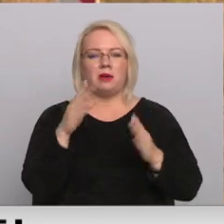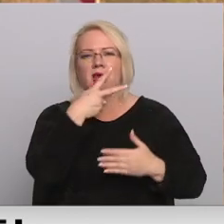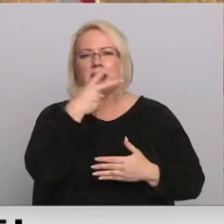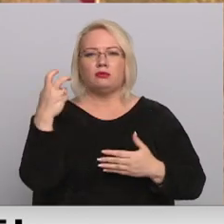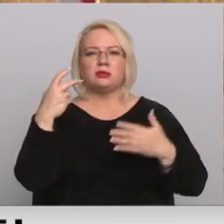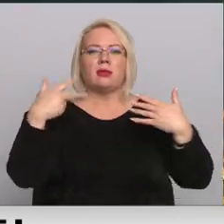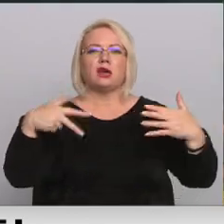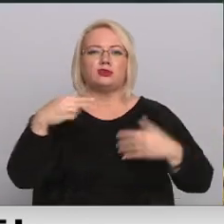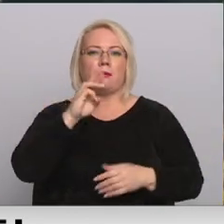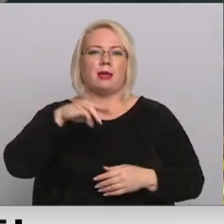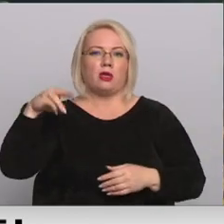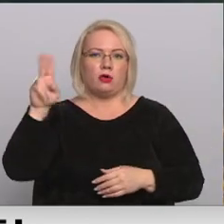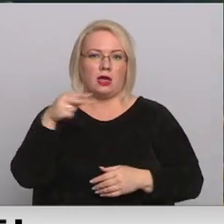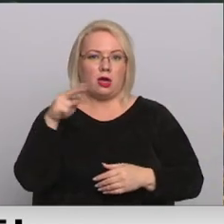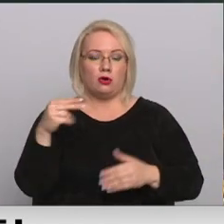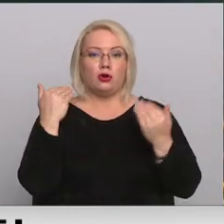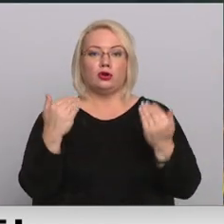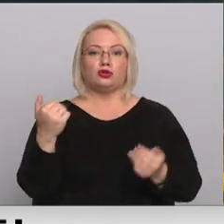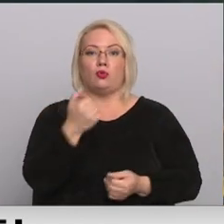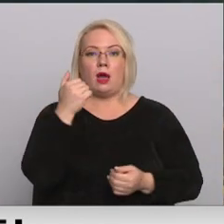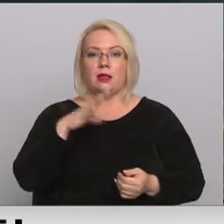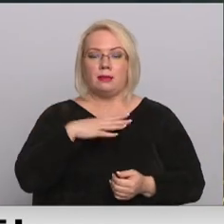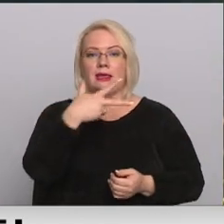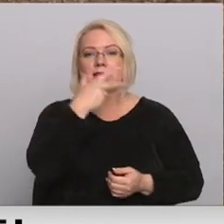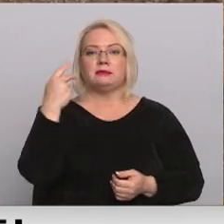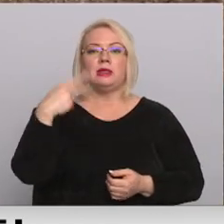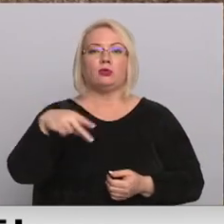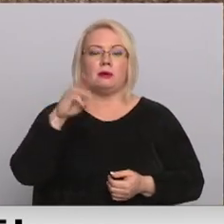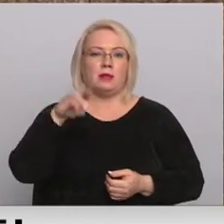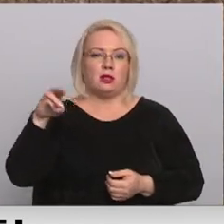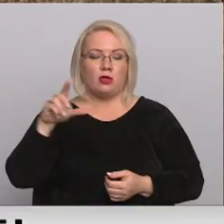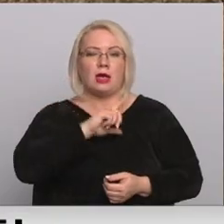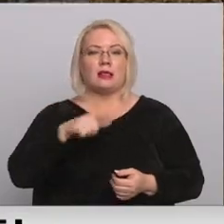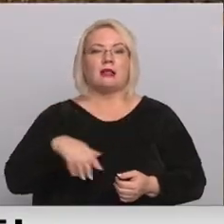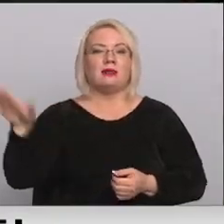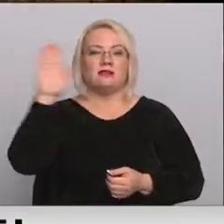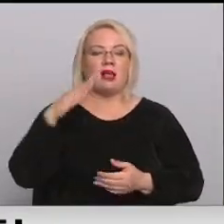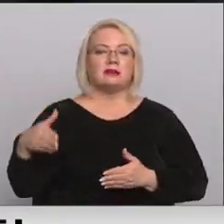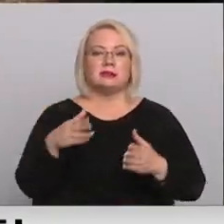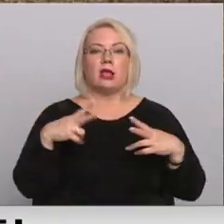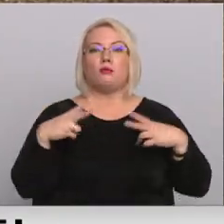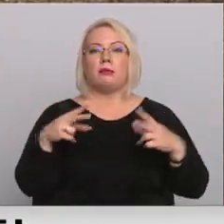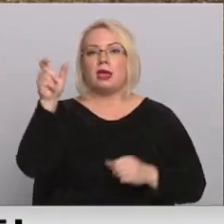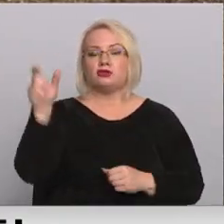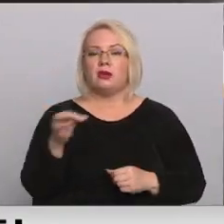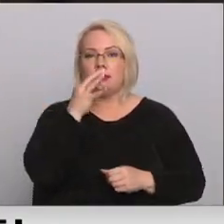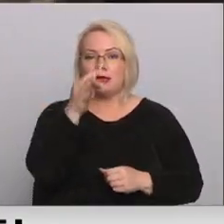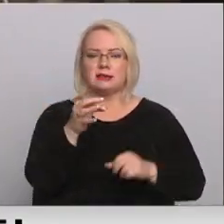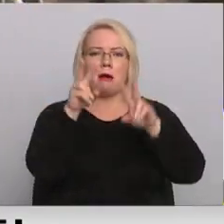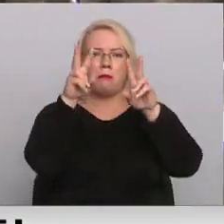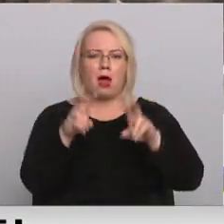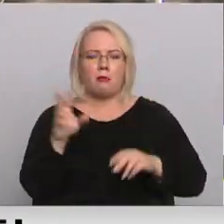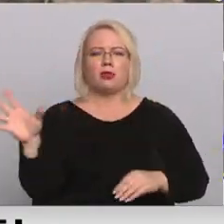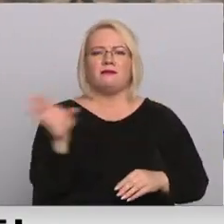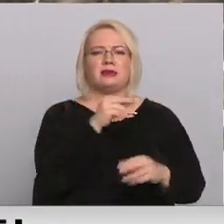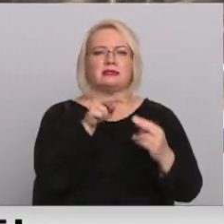miljoniem eiro. Šogad tie bija 320 miljoni. Latvijas valsts ceļu priekšsēdētājs sacīja, ka tiek pārbaudīti arī visi